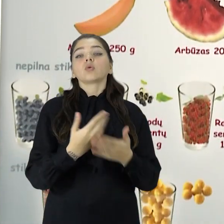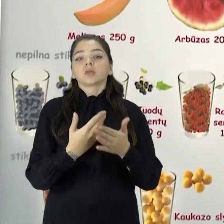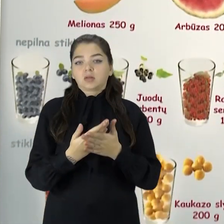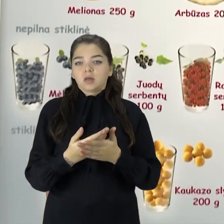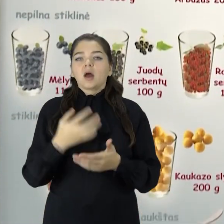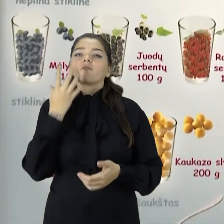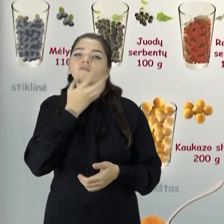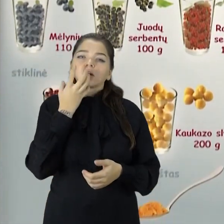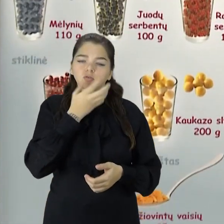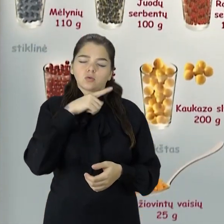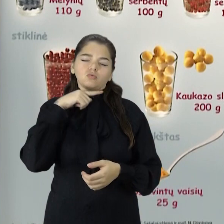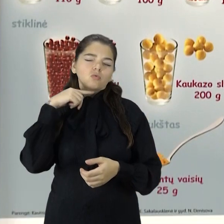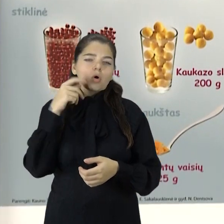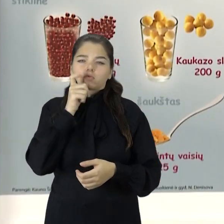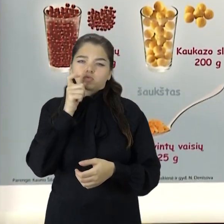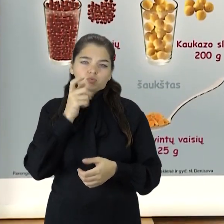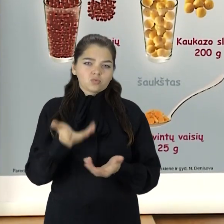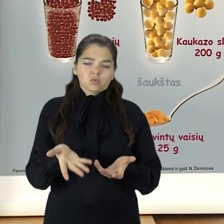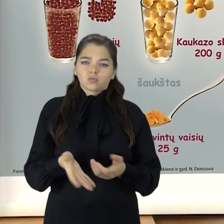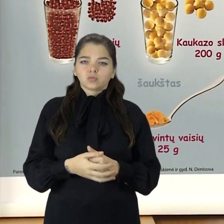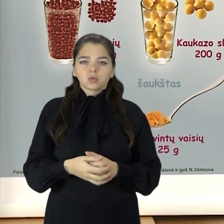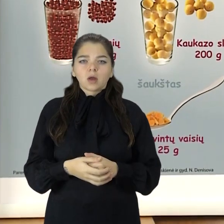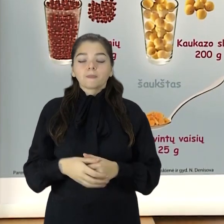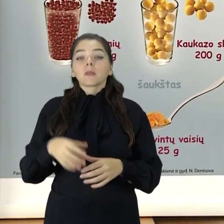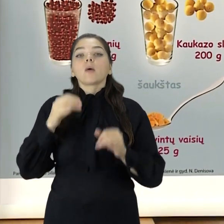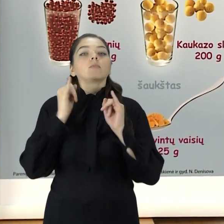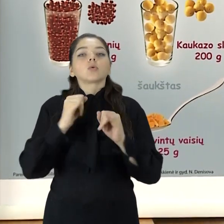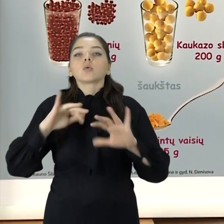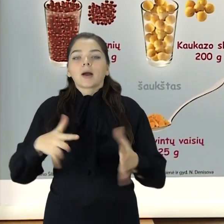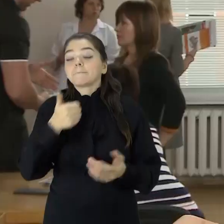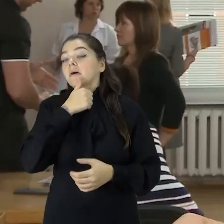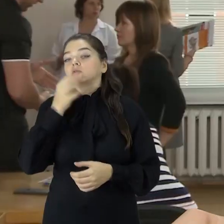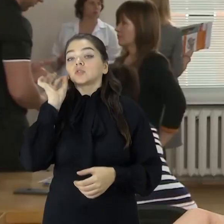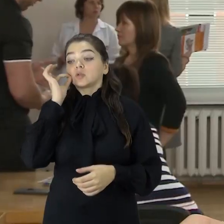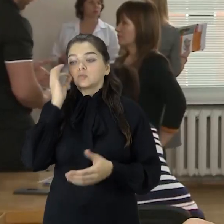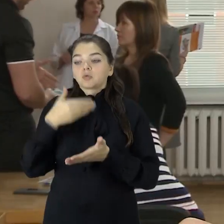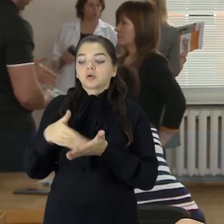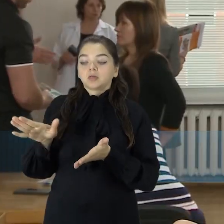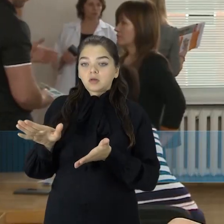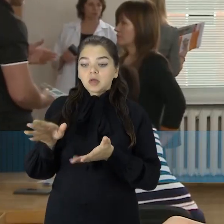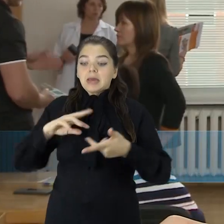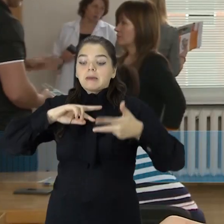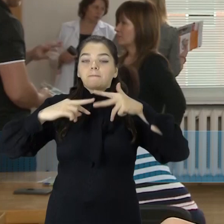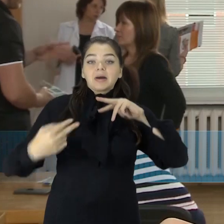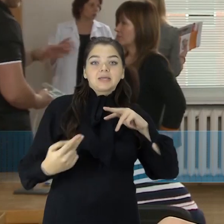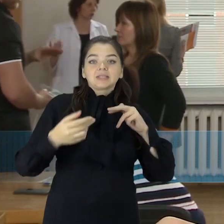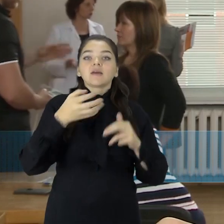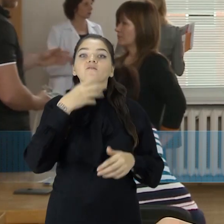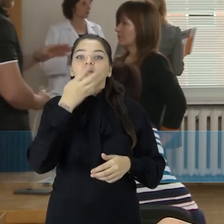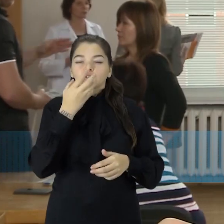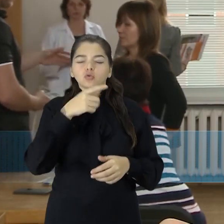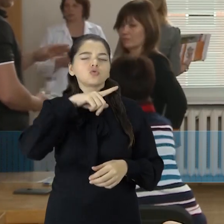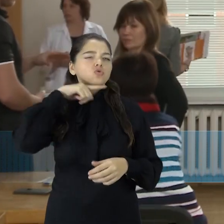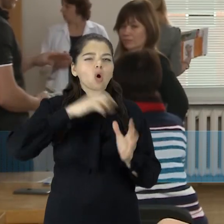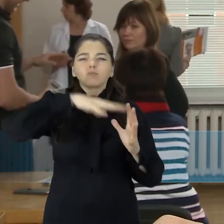mažėjais. Daug cukraus yra vaisiuose bei kituose maisto produktuose. Pats blogiausias dalykas yra, na, atsisakius saldominų, pakeisti juos